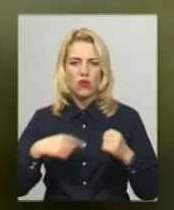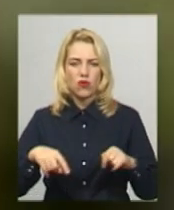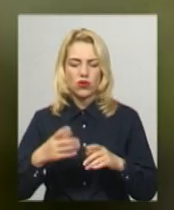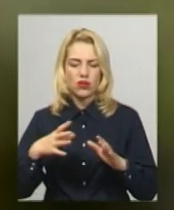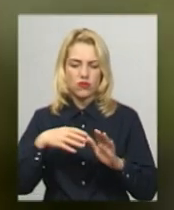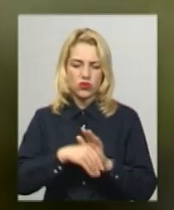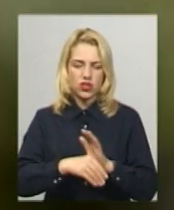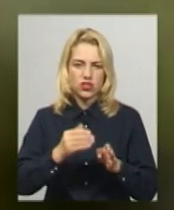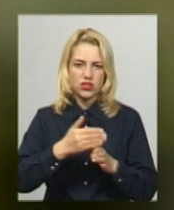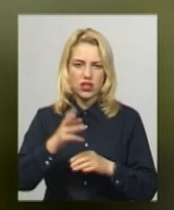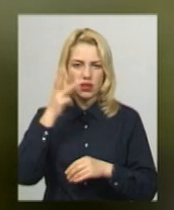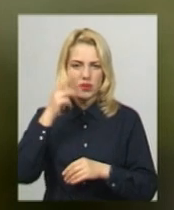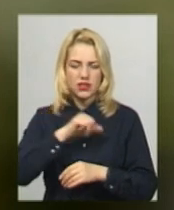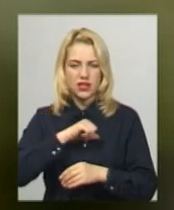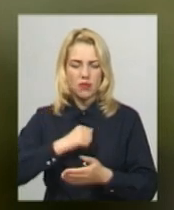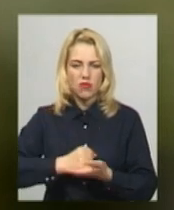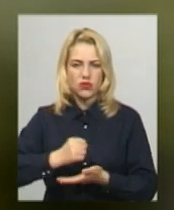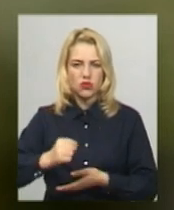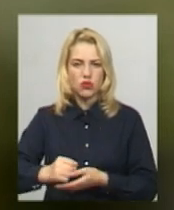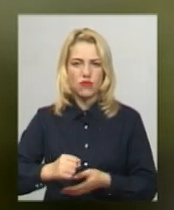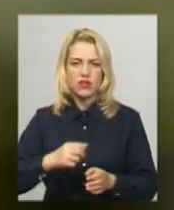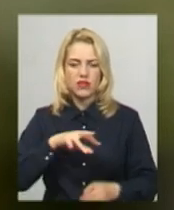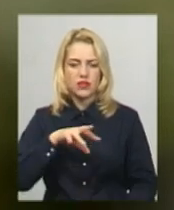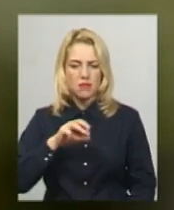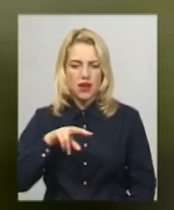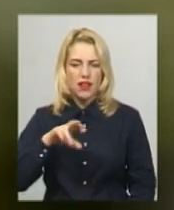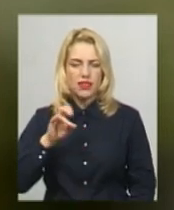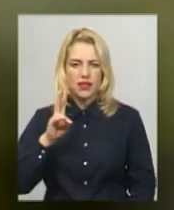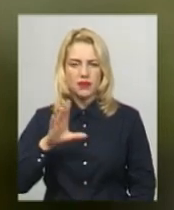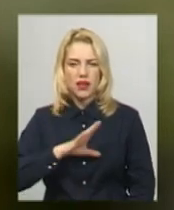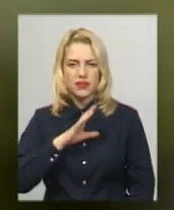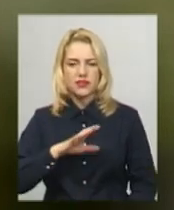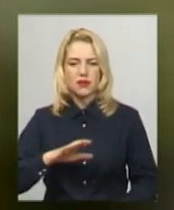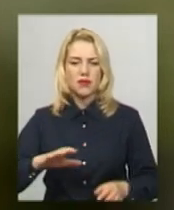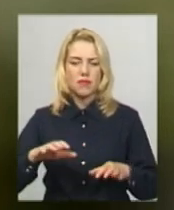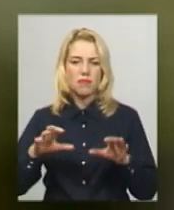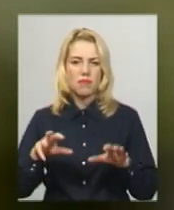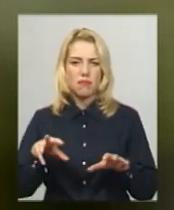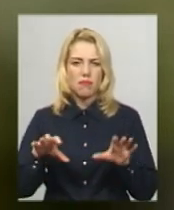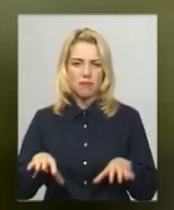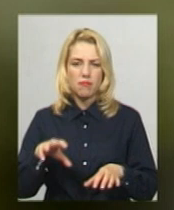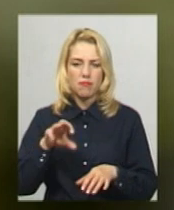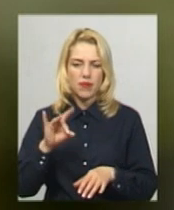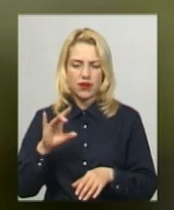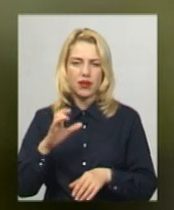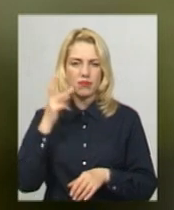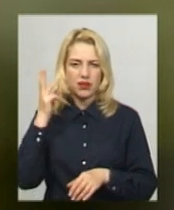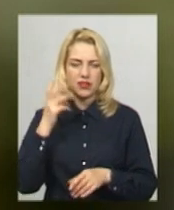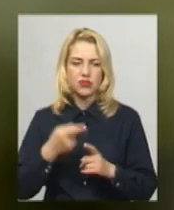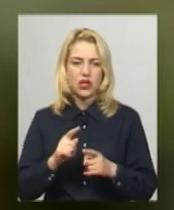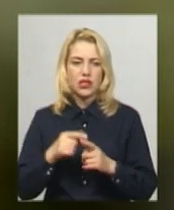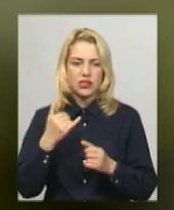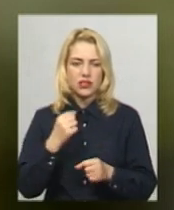Хмельницького, як самовисуванець зареєструвався Сергій Мельник. Він екс-міський голова Хмельницького. Сергій Мельник – діючий народний